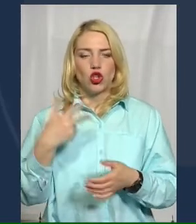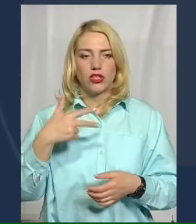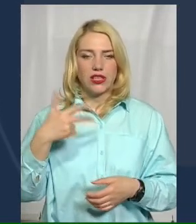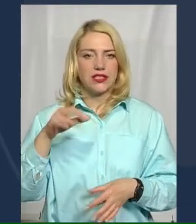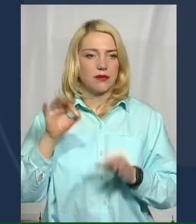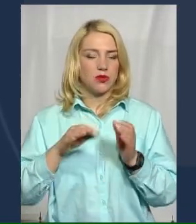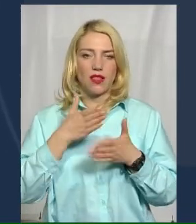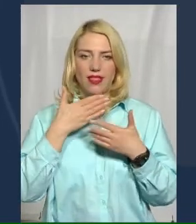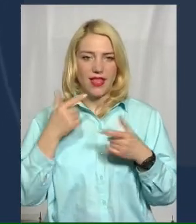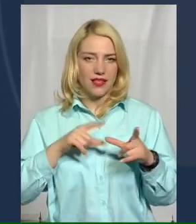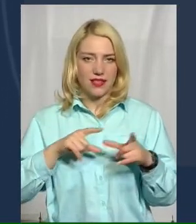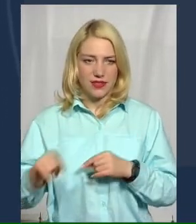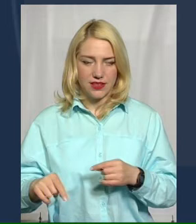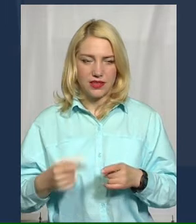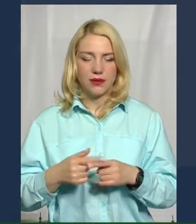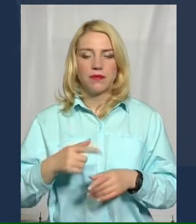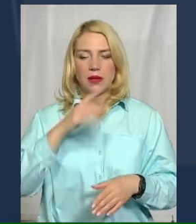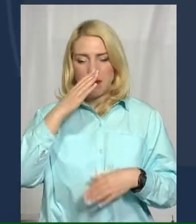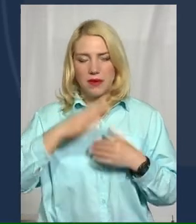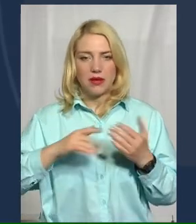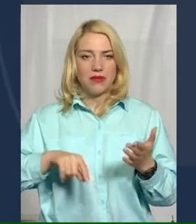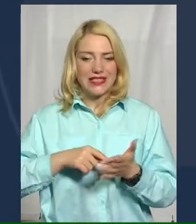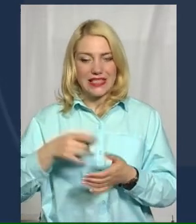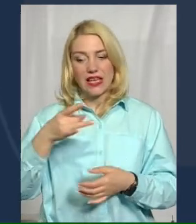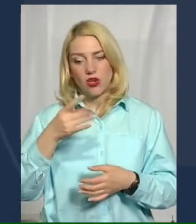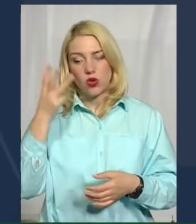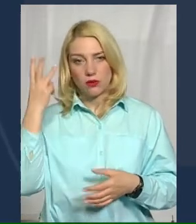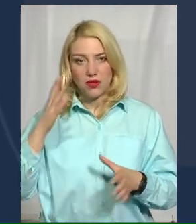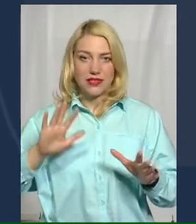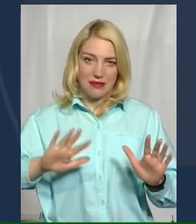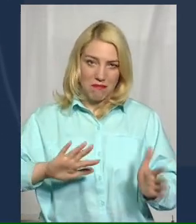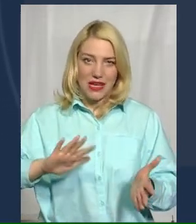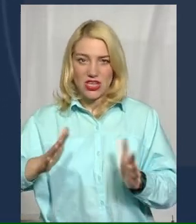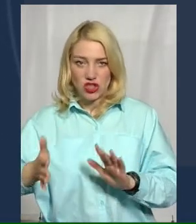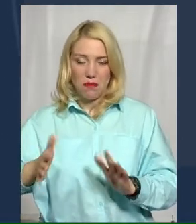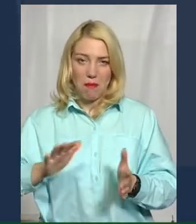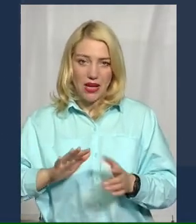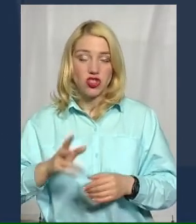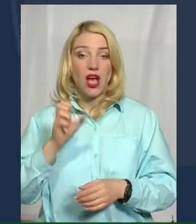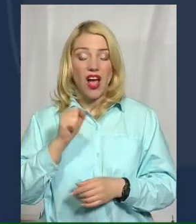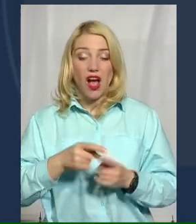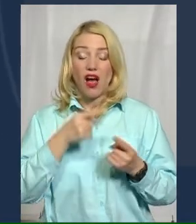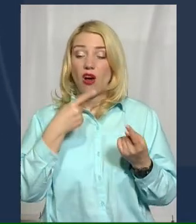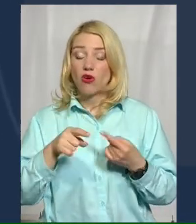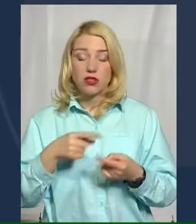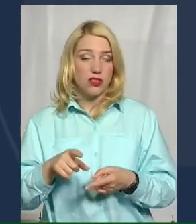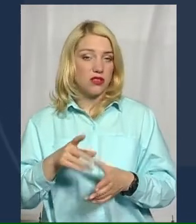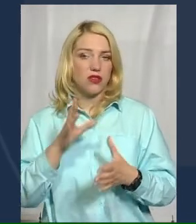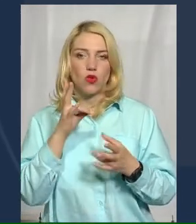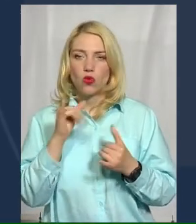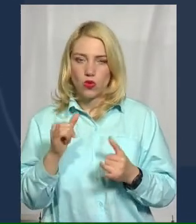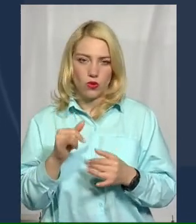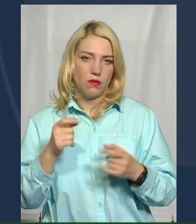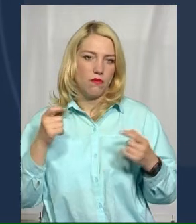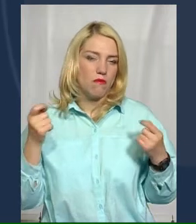їдуть. Приміський наш район хмельницький більш-менш, іде так далі все, а остальні, куток пасажира